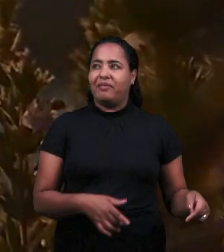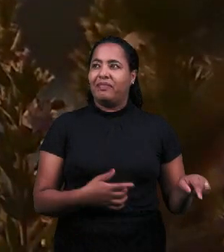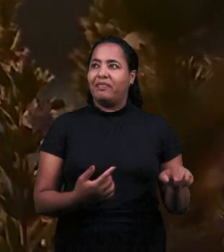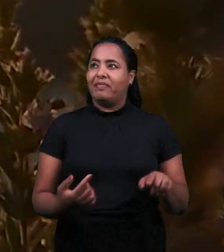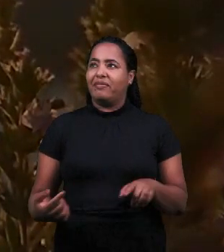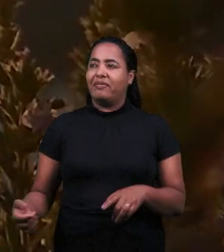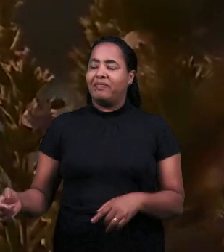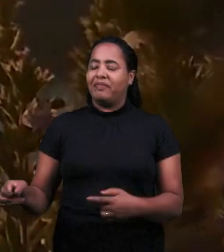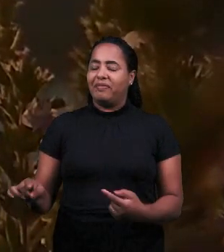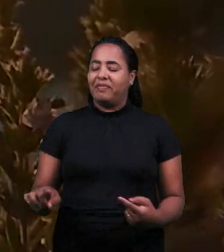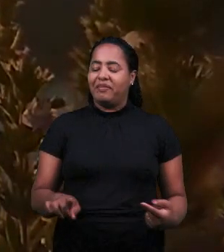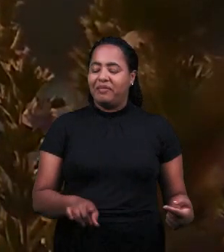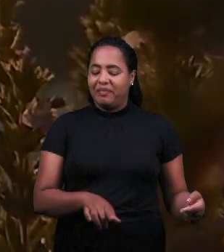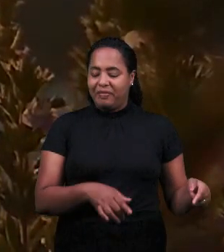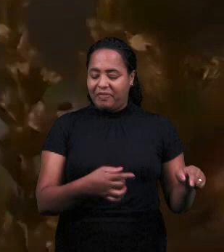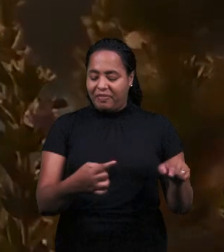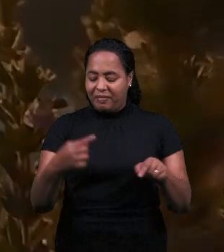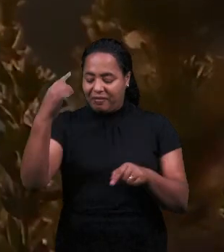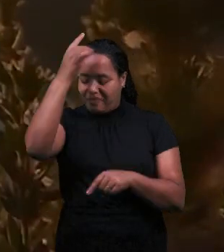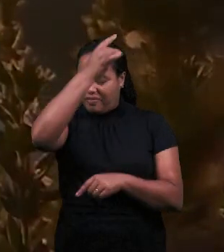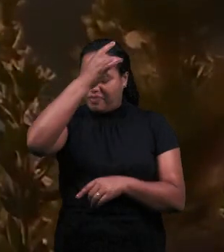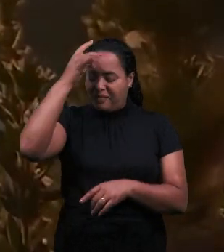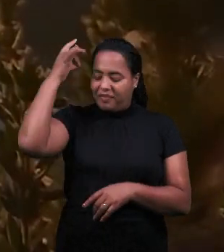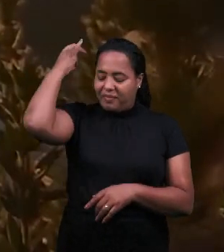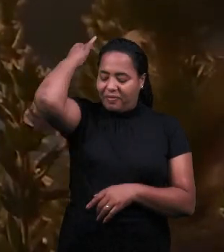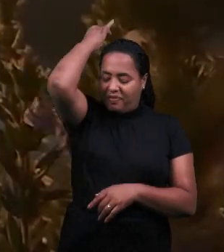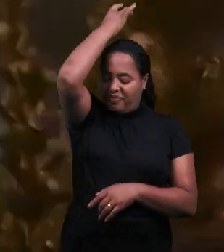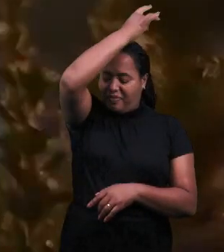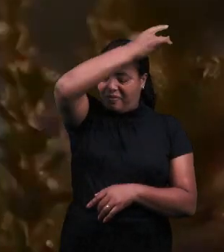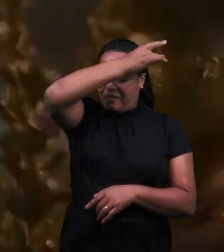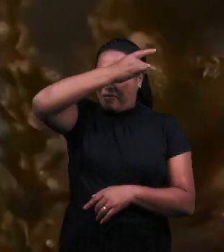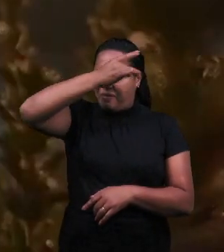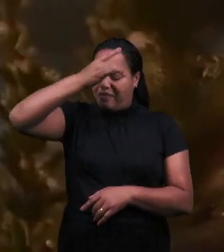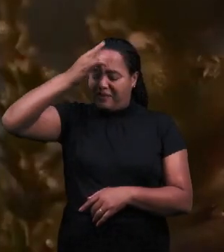Дух Троединого Бога Сойди На Меня